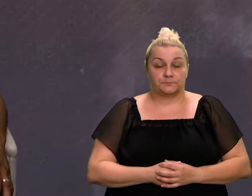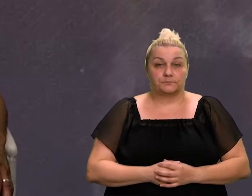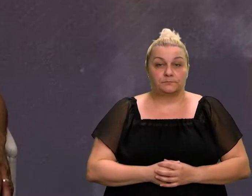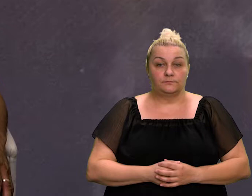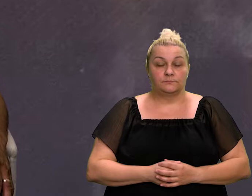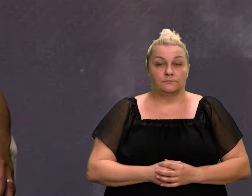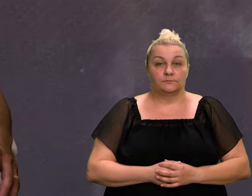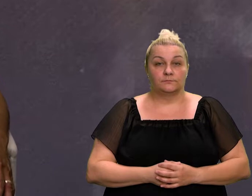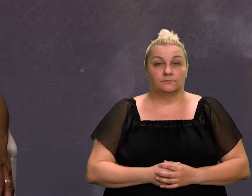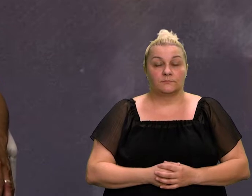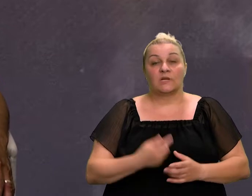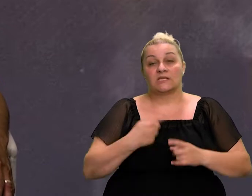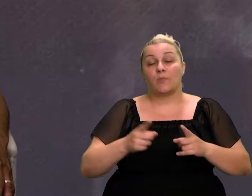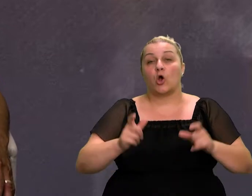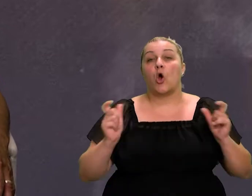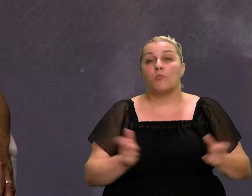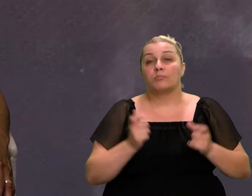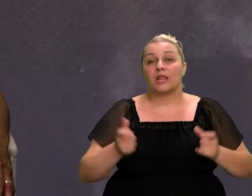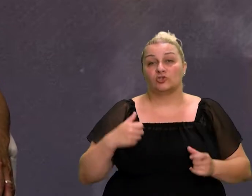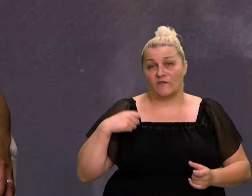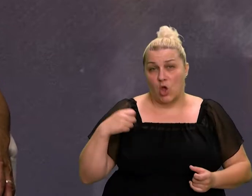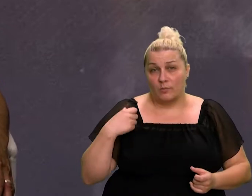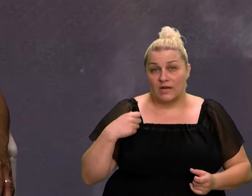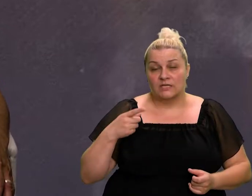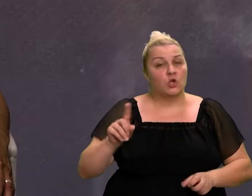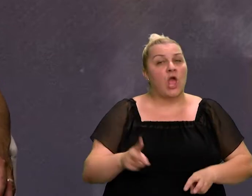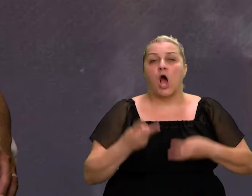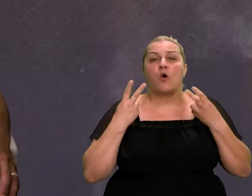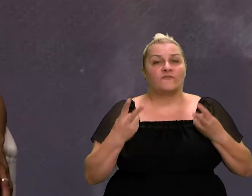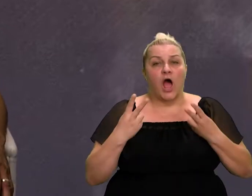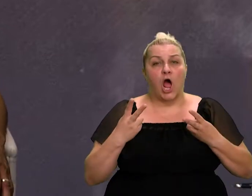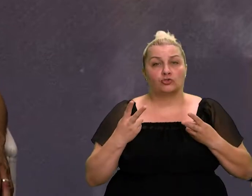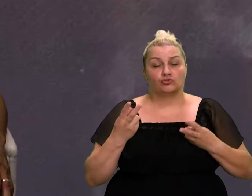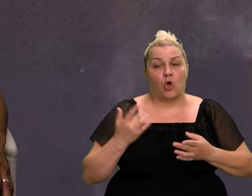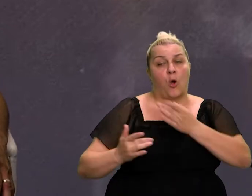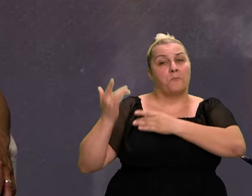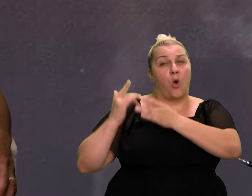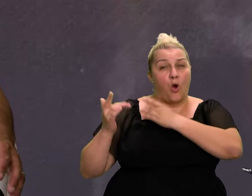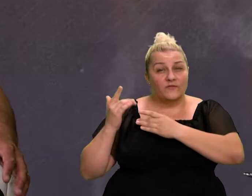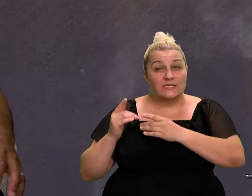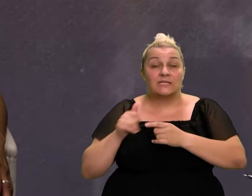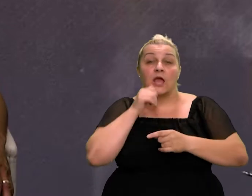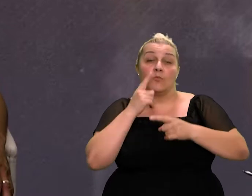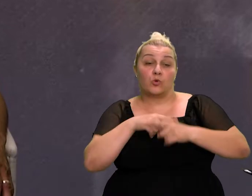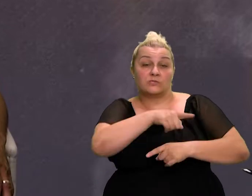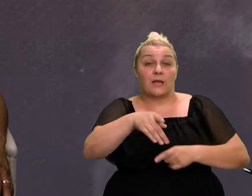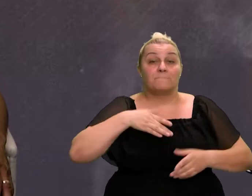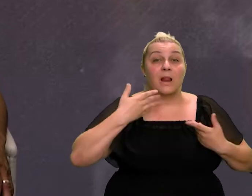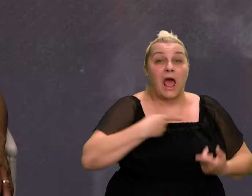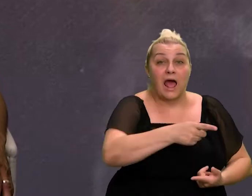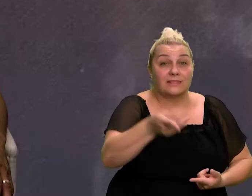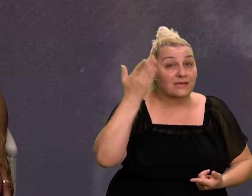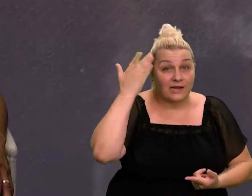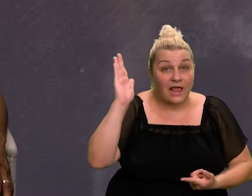samom obilježavanju, objetnica koje su vrlo bitne za našu povijest i za mladost koja možda i neke stvari